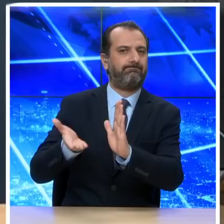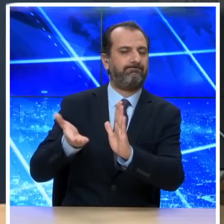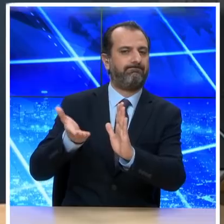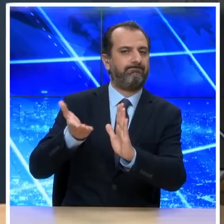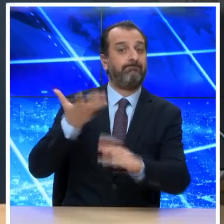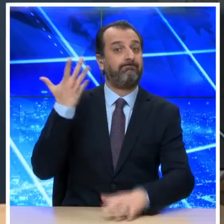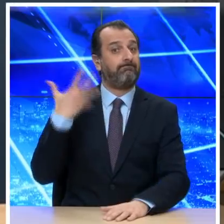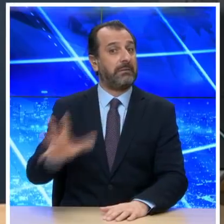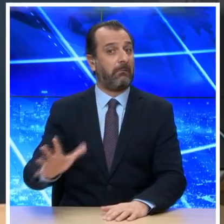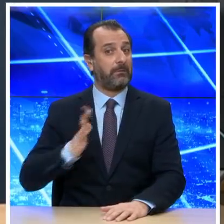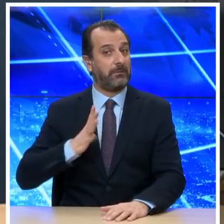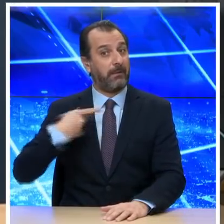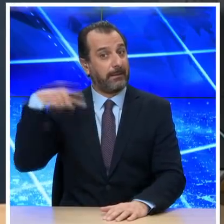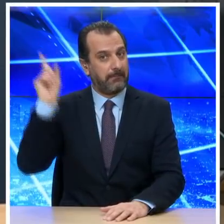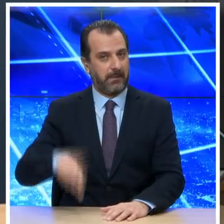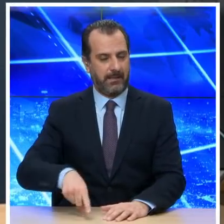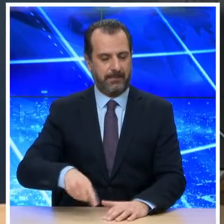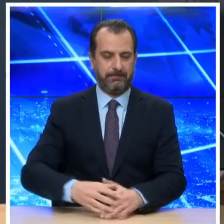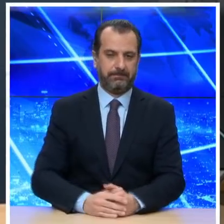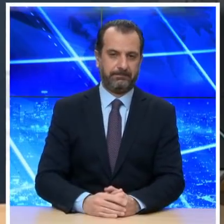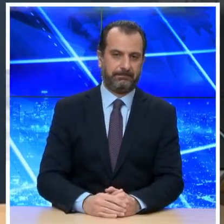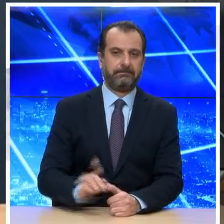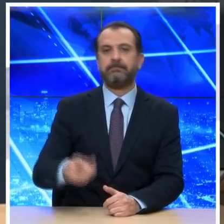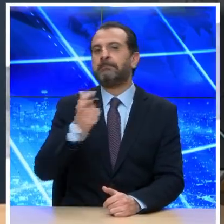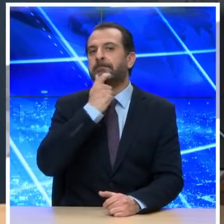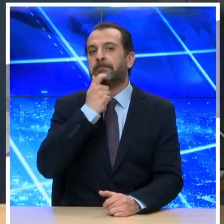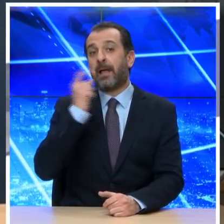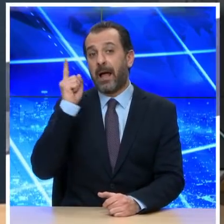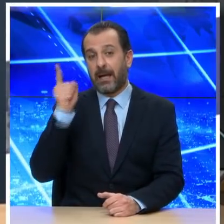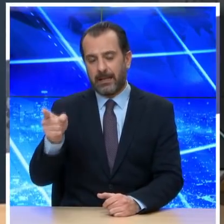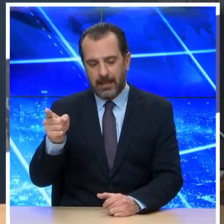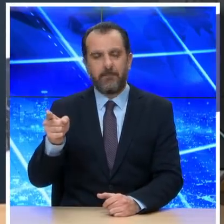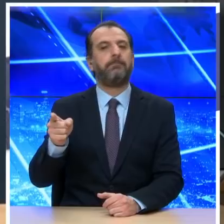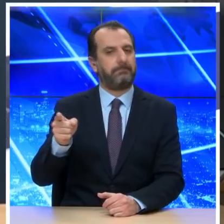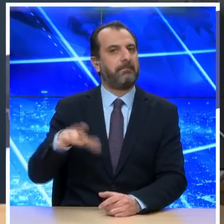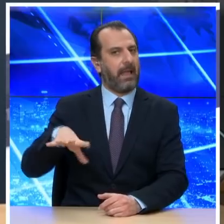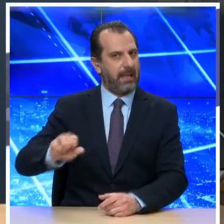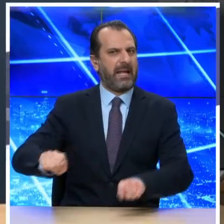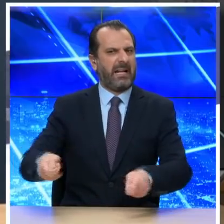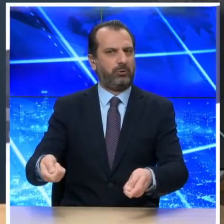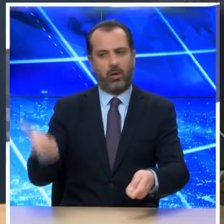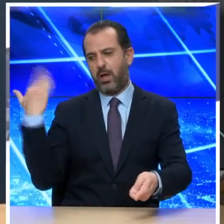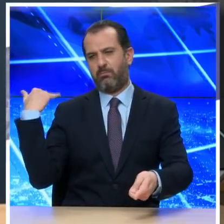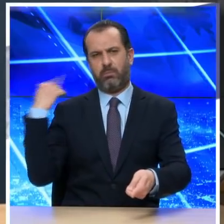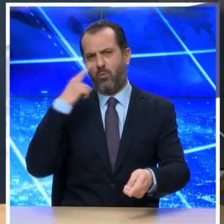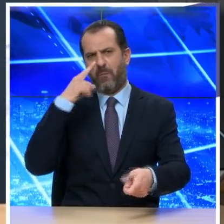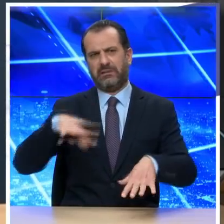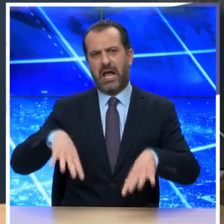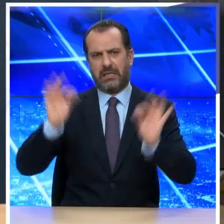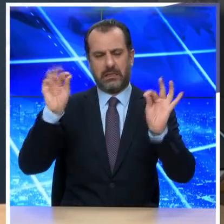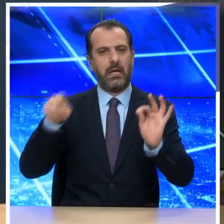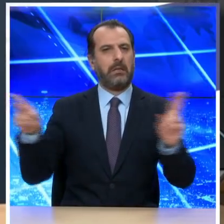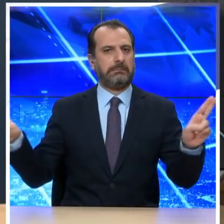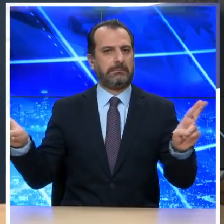μέχρι και 500 θανάτους ανά ημέρα. Στο Ηνωμένο Βασίλειο, και αυτό με εφαρμογή lockdown από την αρχή του Νοεμβρίου, η επιδημία έχει